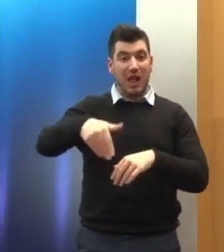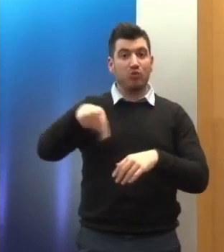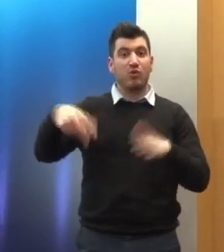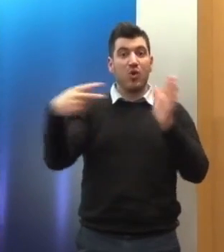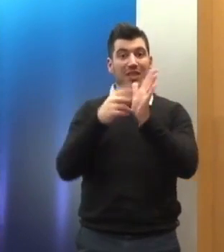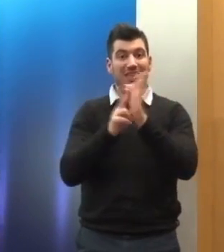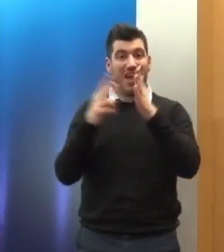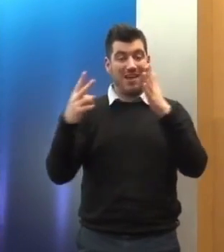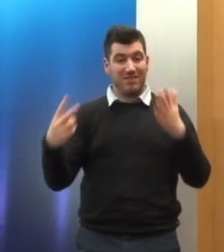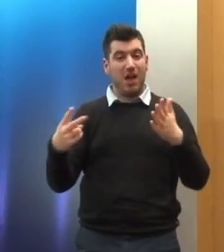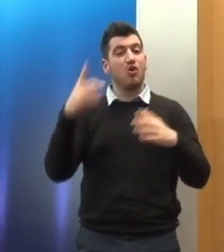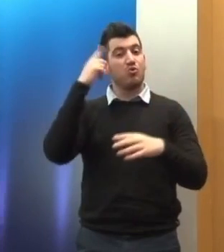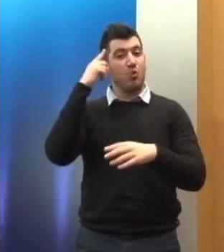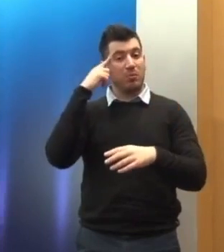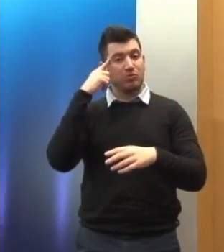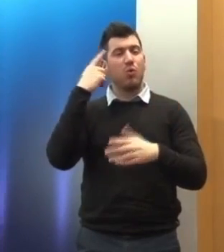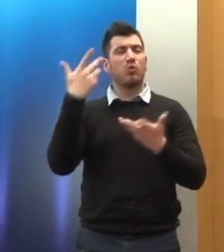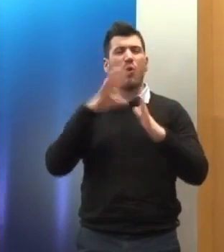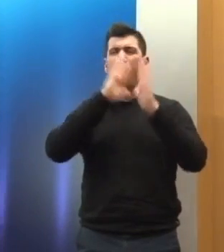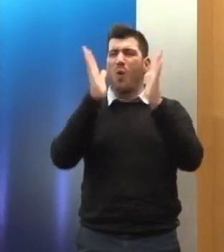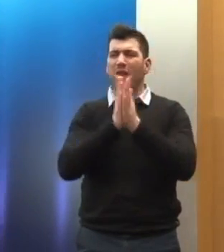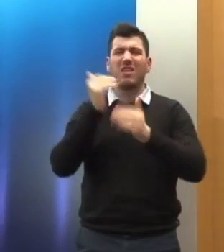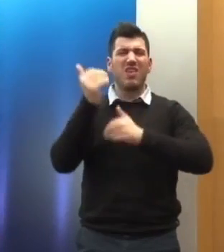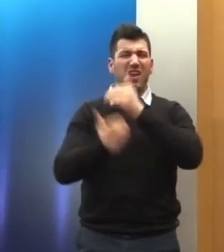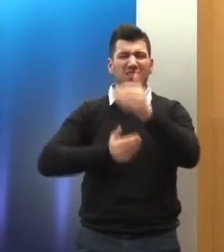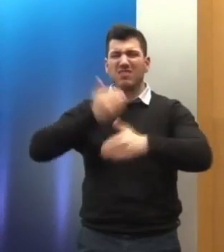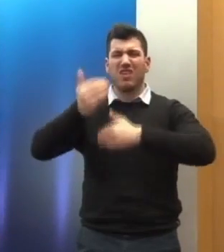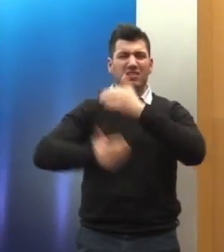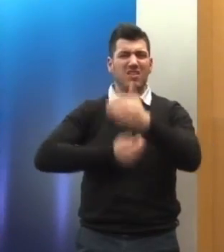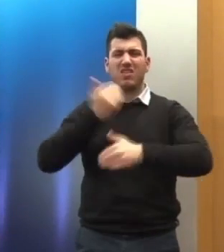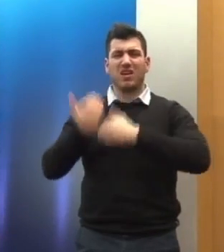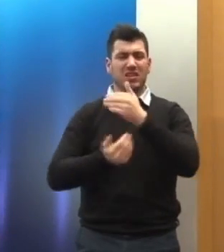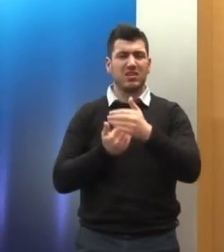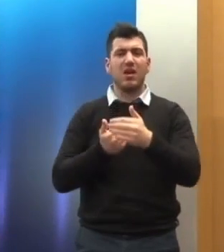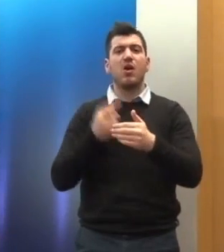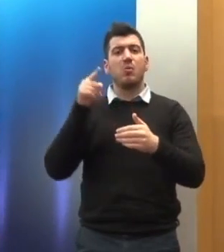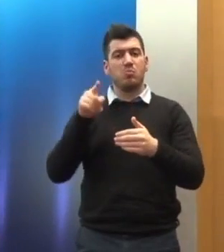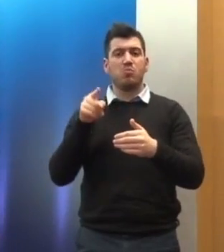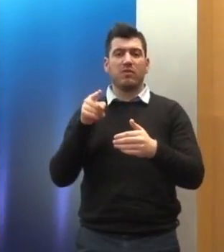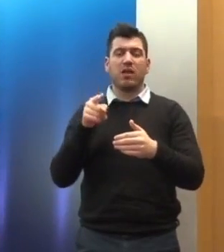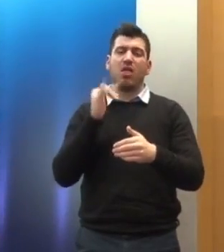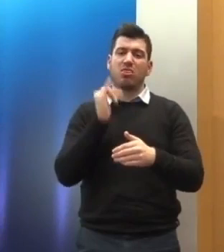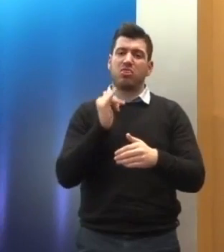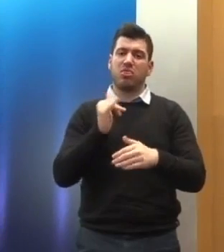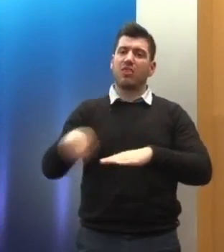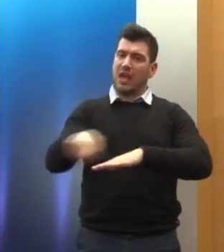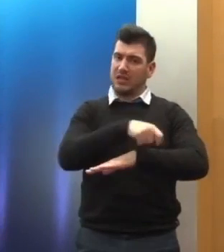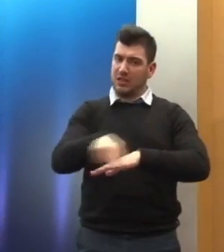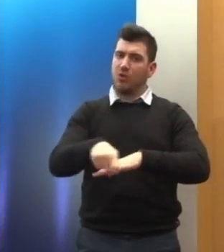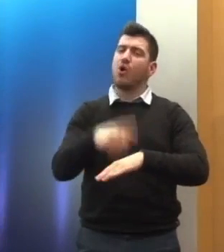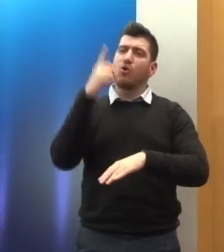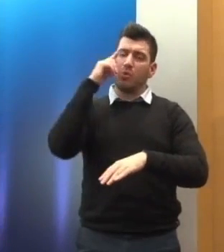υποθέσεων που είχε πολύ μεγάλη παρουσία, αν θέλετε, στο δικαστήριο θα έχει απορροφηθεί.